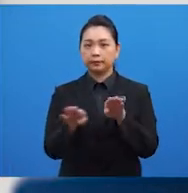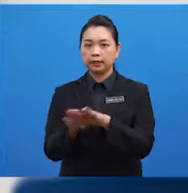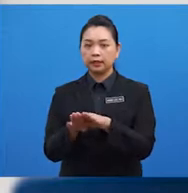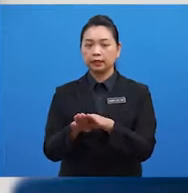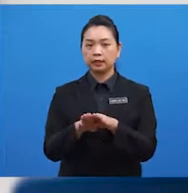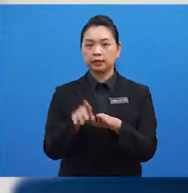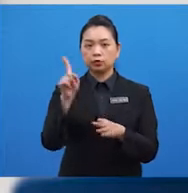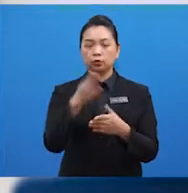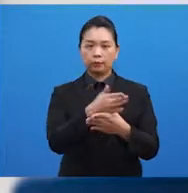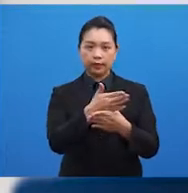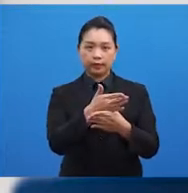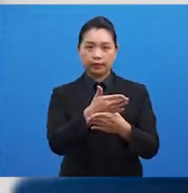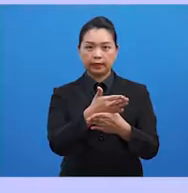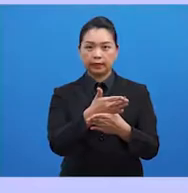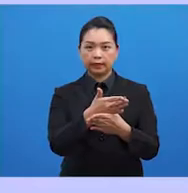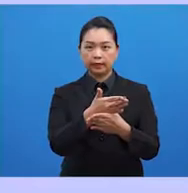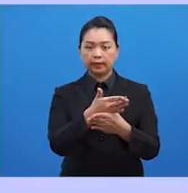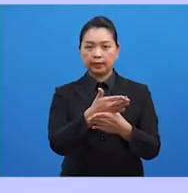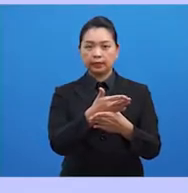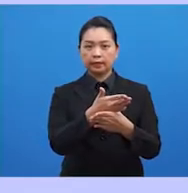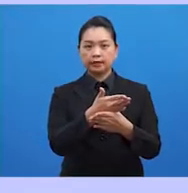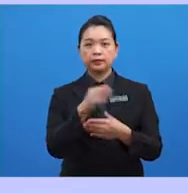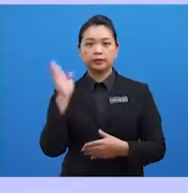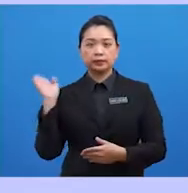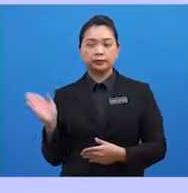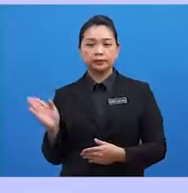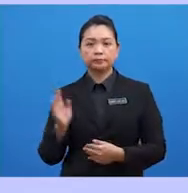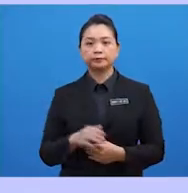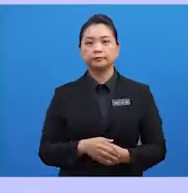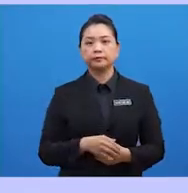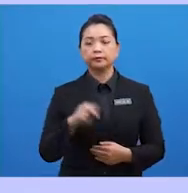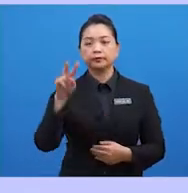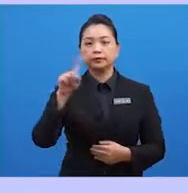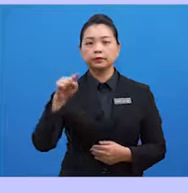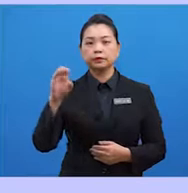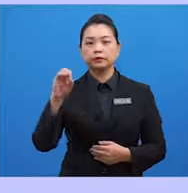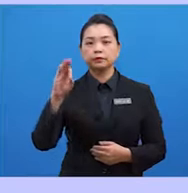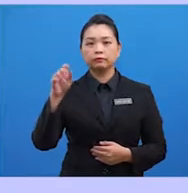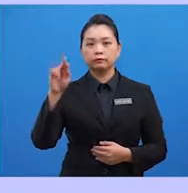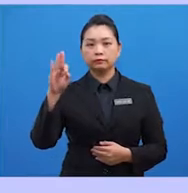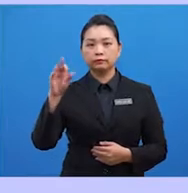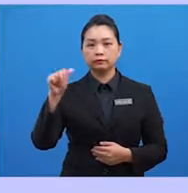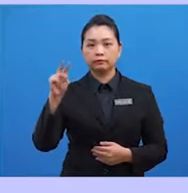sebahagian daripada Zofan ARF Son Fiz.